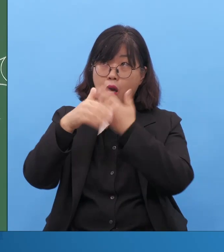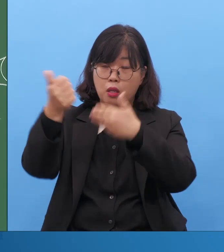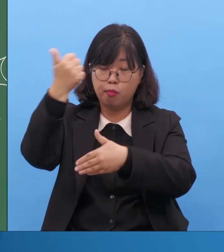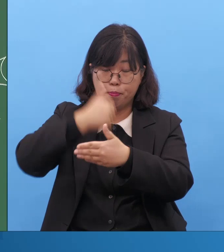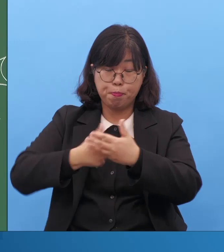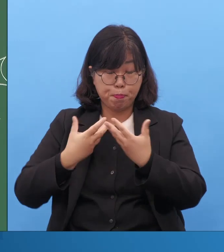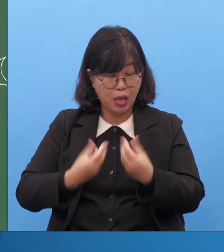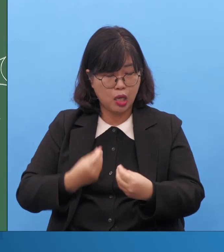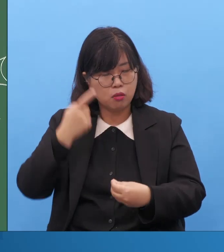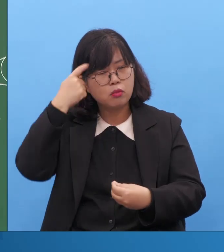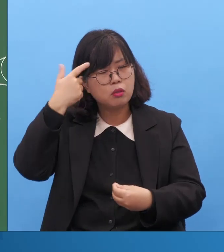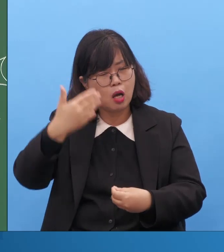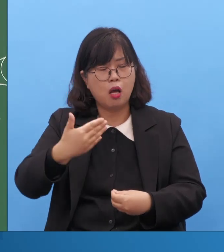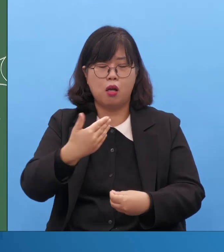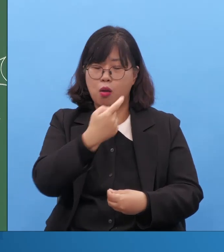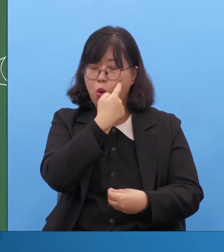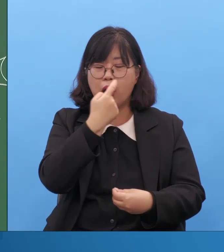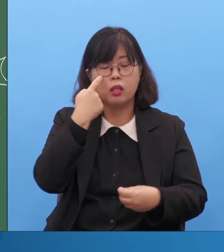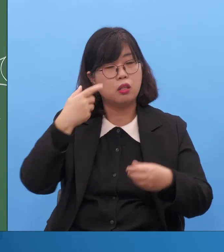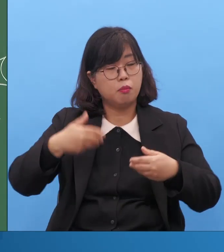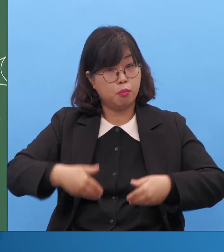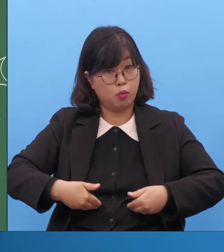그리고 사람에 대해서 생각이 달라집니다.